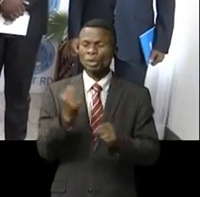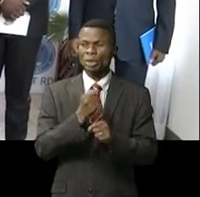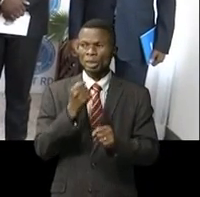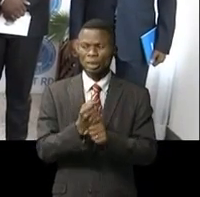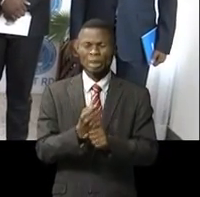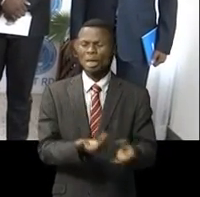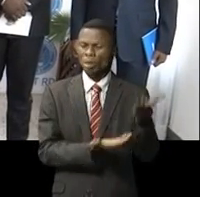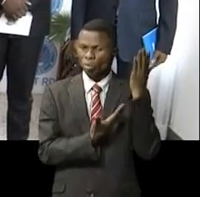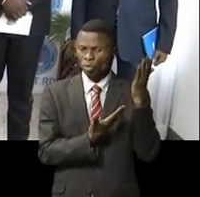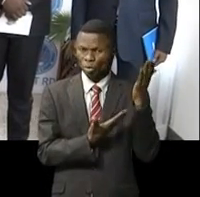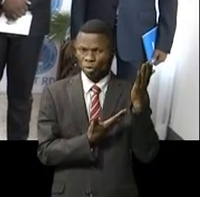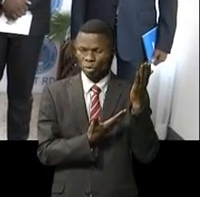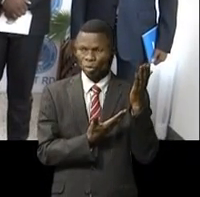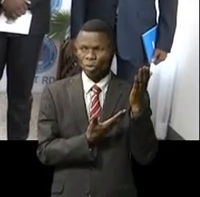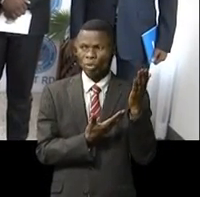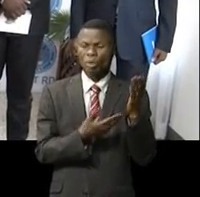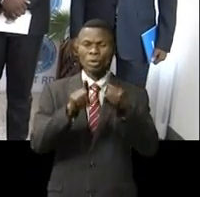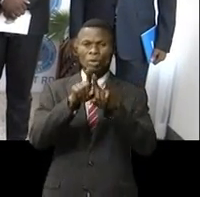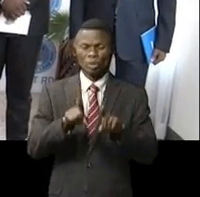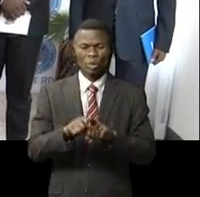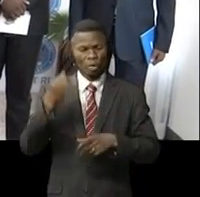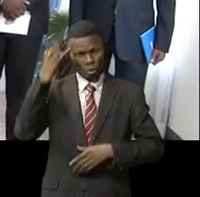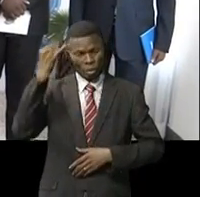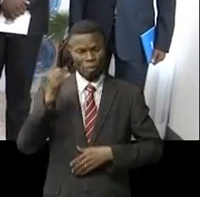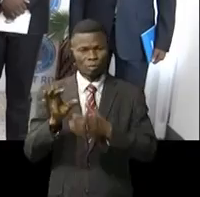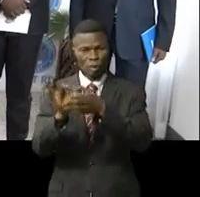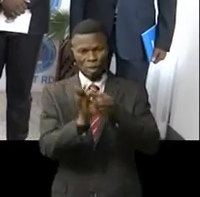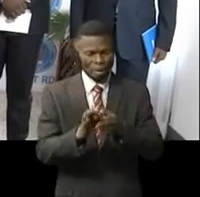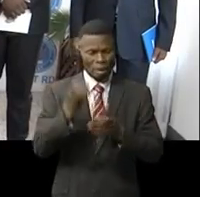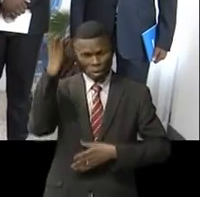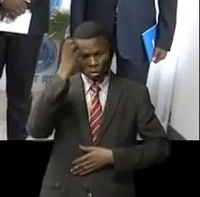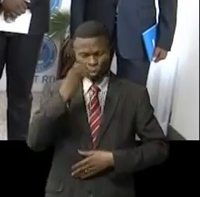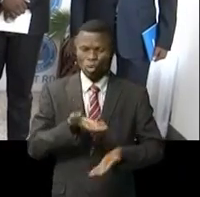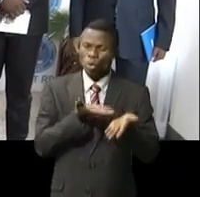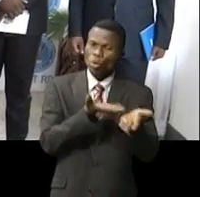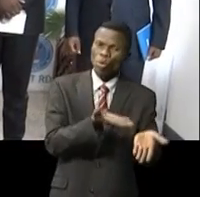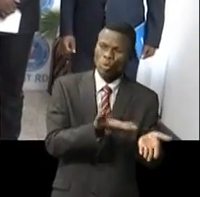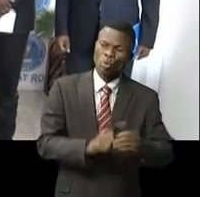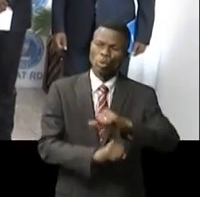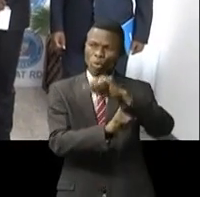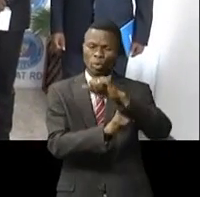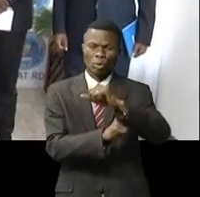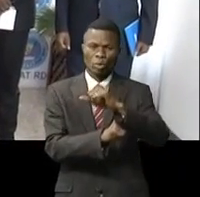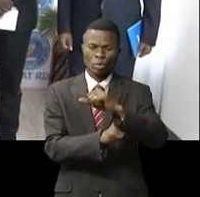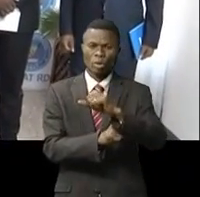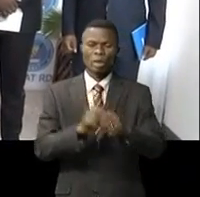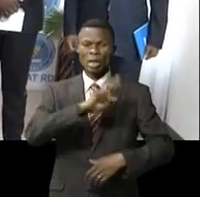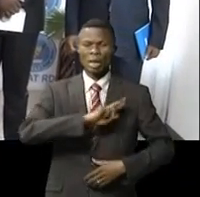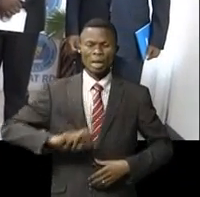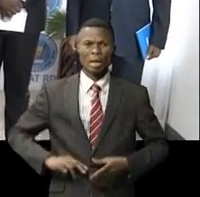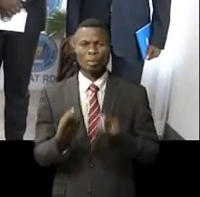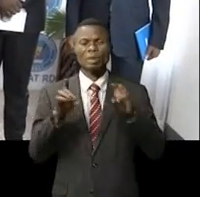importants, pour lesquels nous pensons que l'Union européenne peut apporter un accompagnement à la République démocratique du Congo,